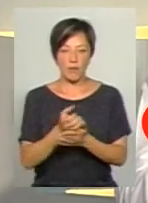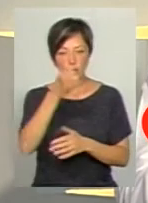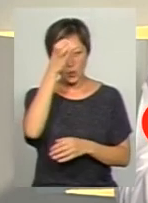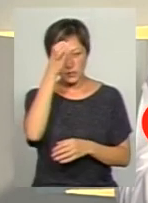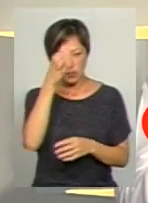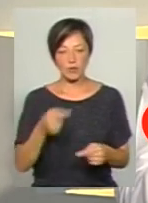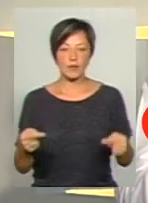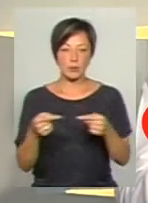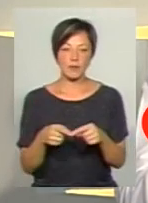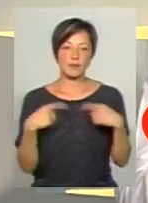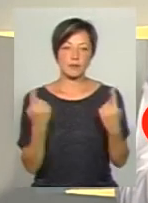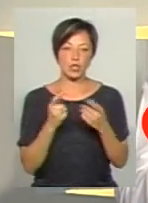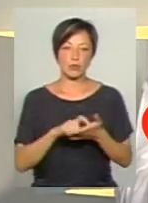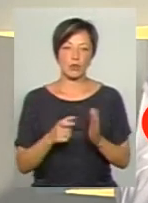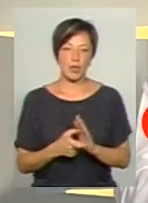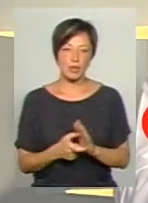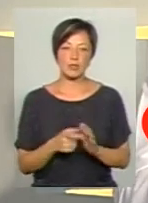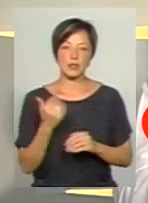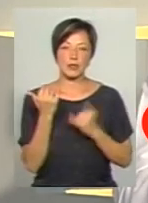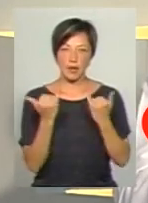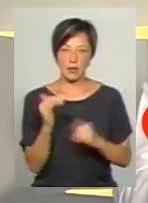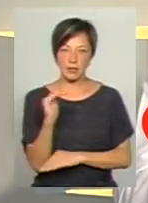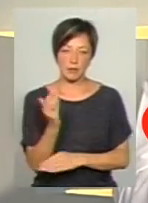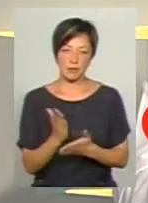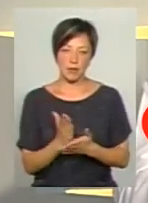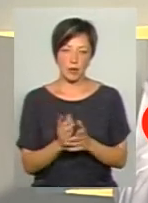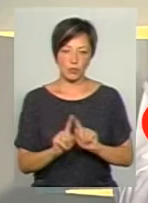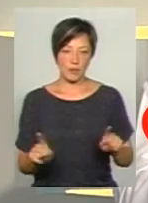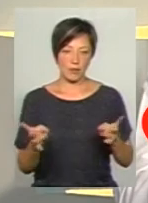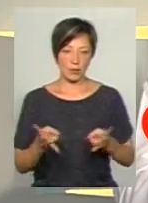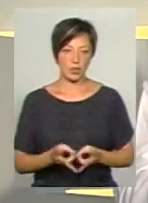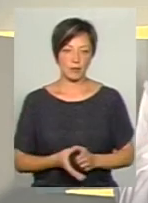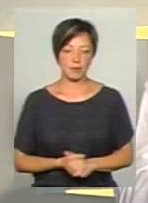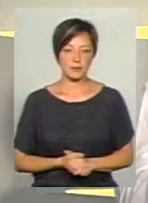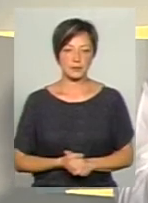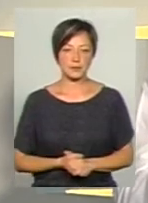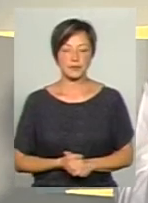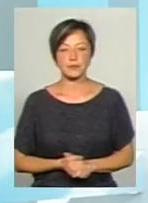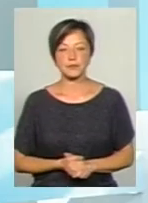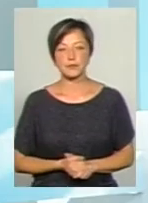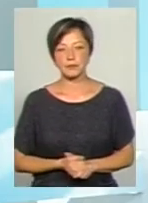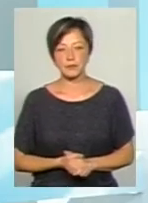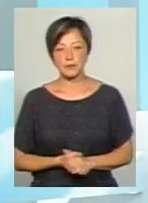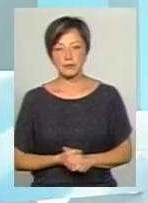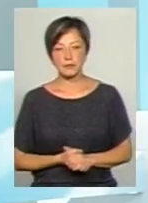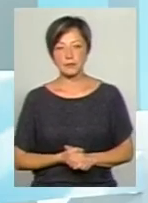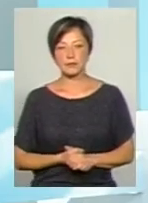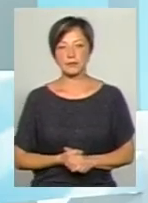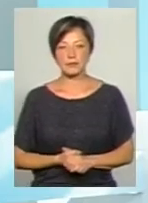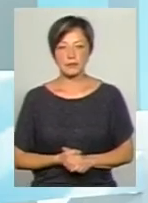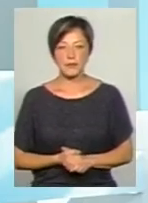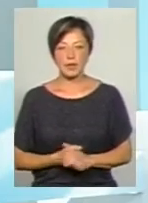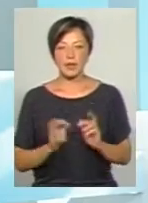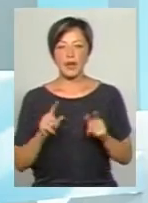відповідно, у звичайному класі, для тої дитини, яка має особливі освітні потреби. Тобто, Пане Олеже, я перепрошую, як